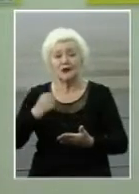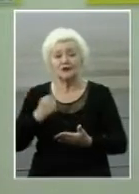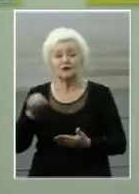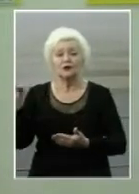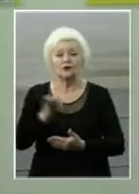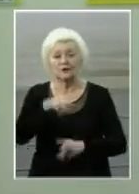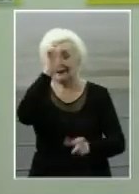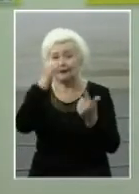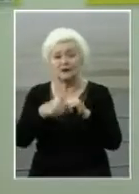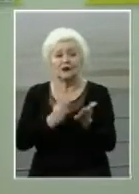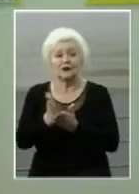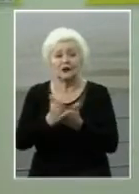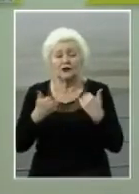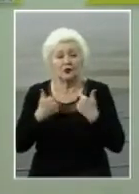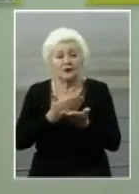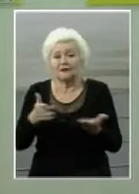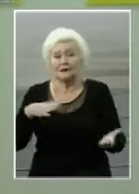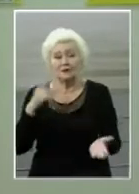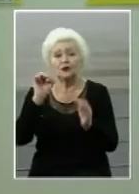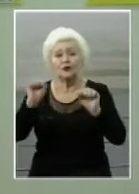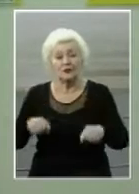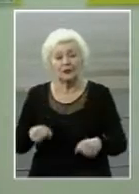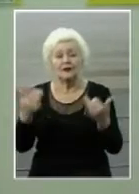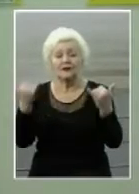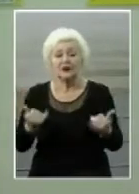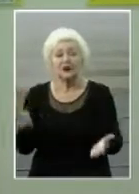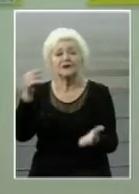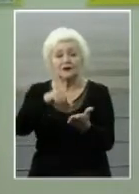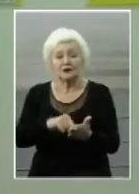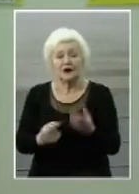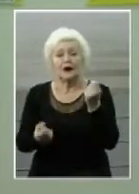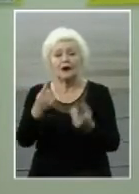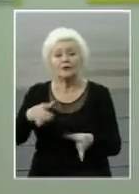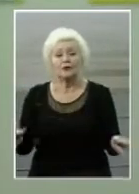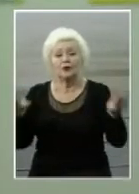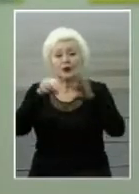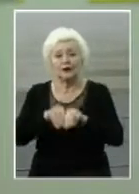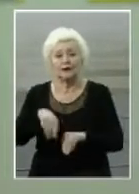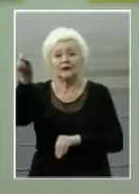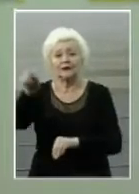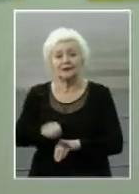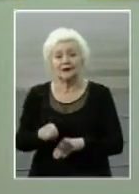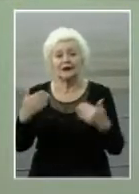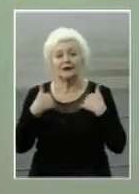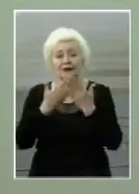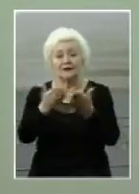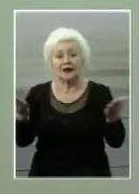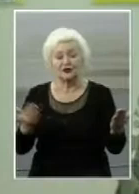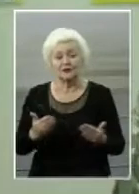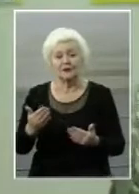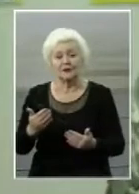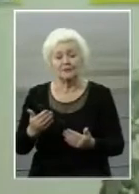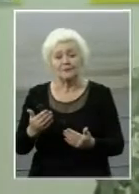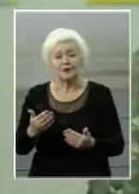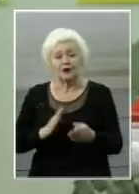і державній службі, у нас не було нагоди. Отже, сьогоднішня нагода, вона поєдналася якраз із привітанням від нашої підшефної школи.